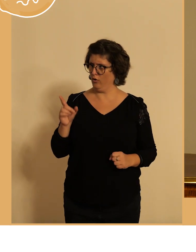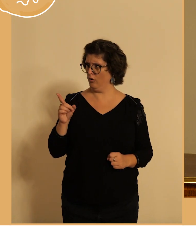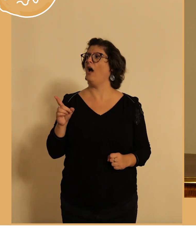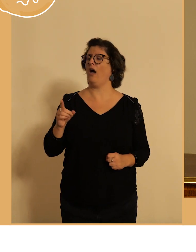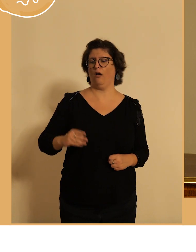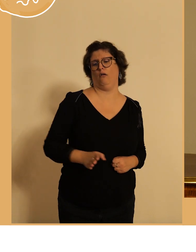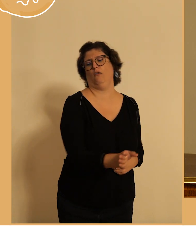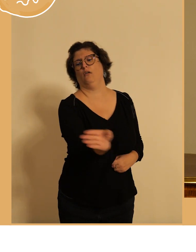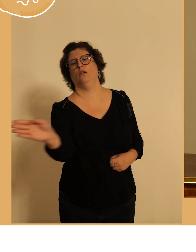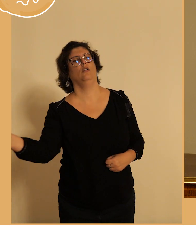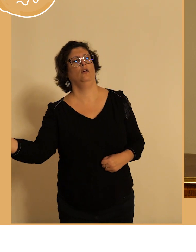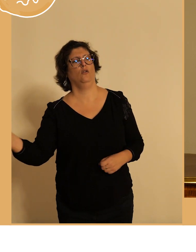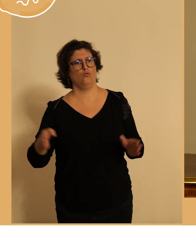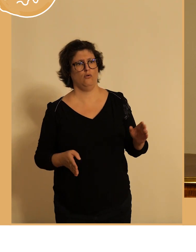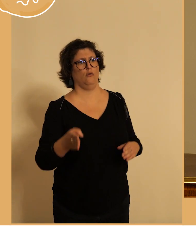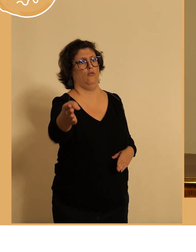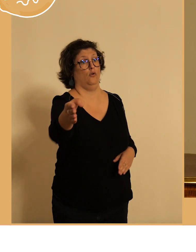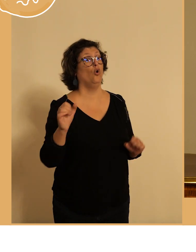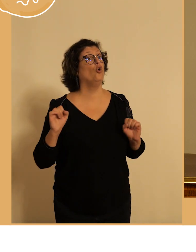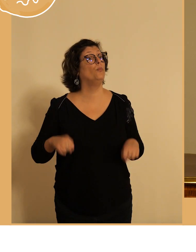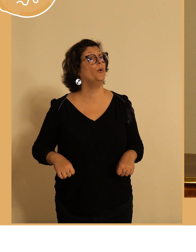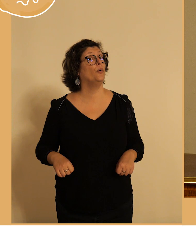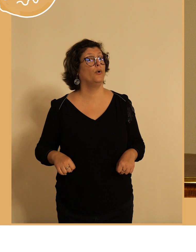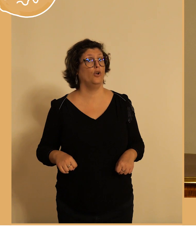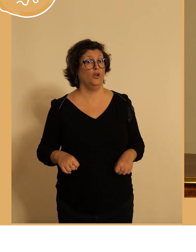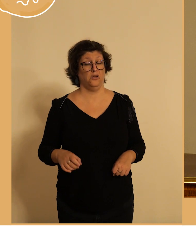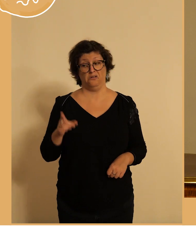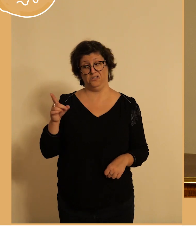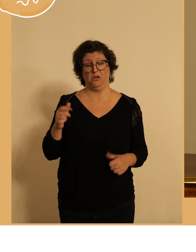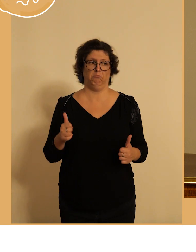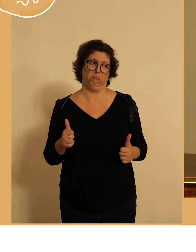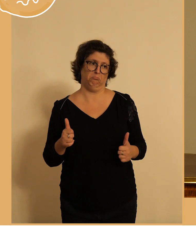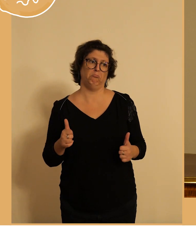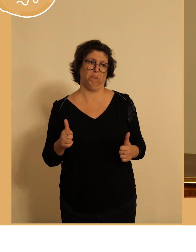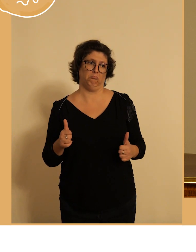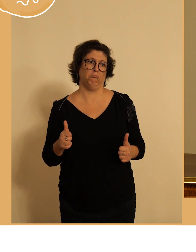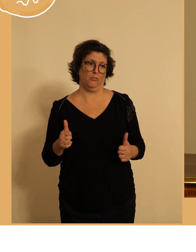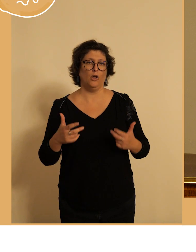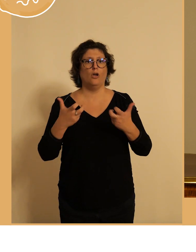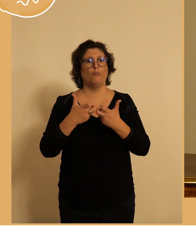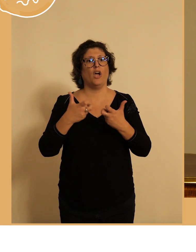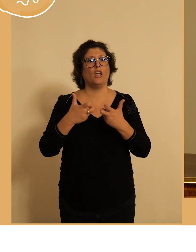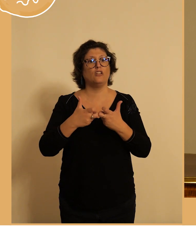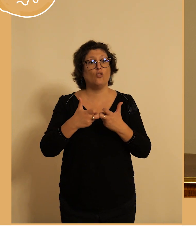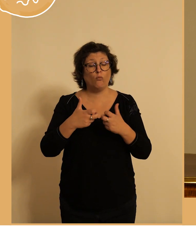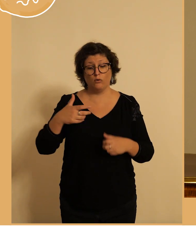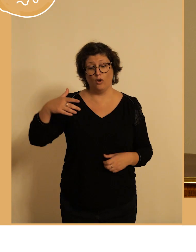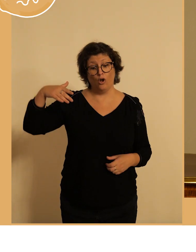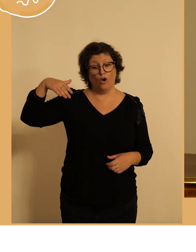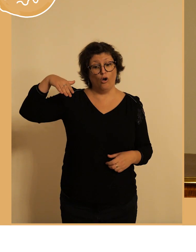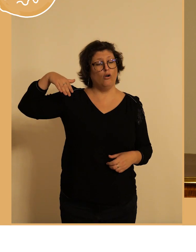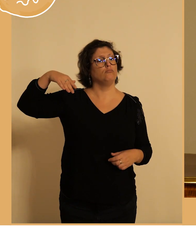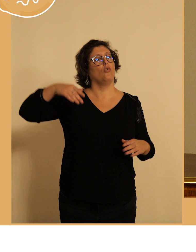sais pas si c'est ça dans toutes les villes de France mais je trouve ça très agréable par exemple en descendant la tranchée il y juste un feu on doit s'arrêter